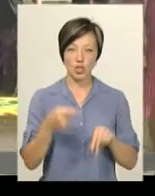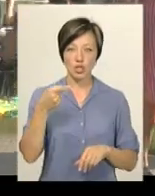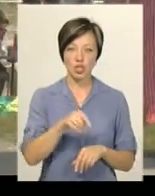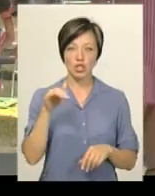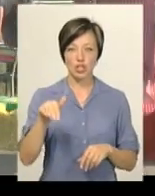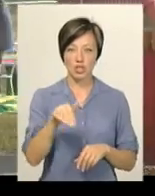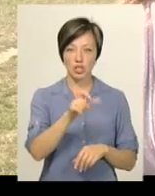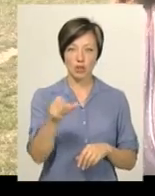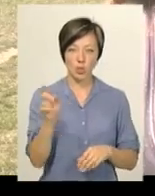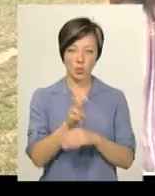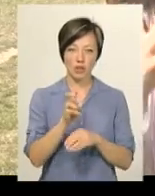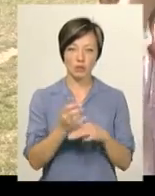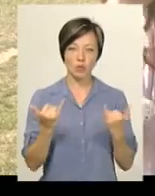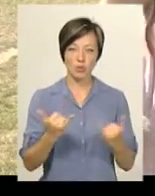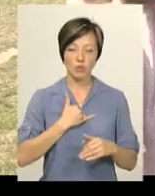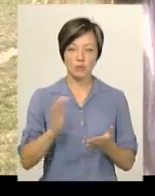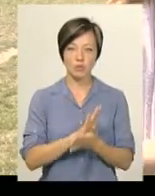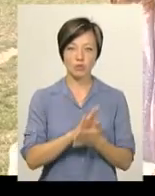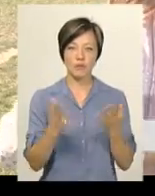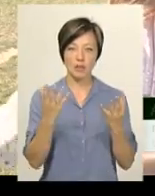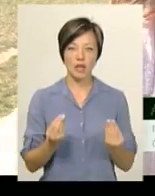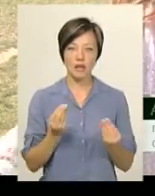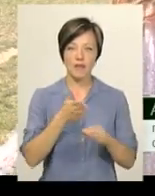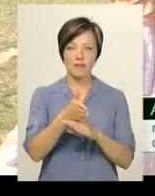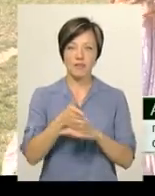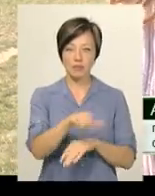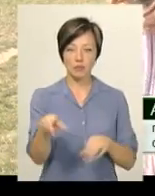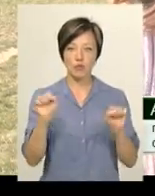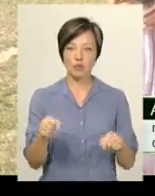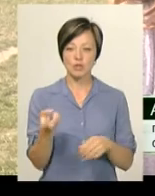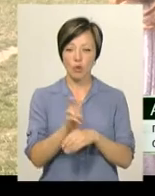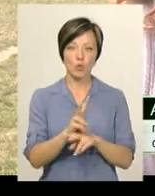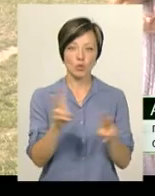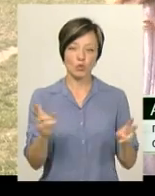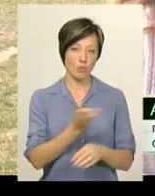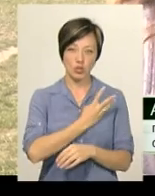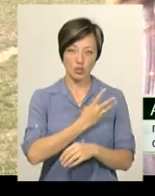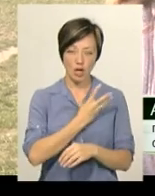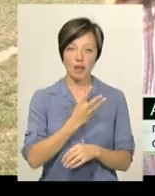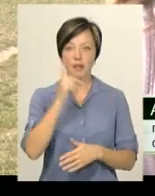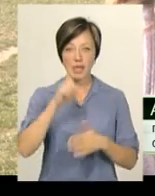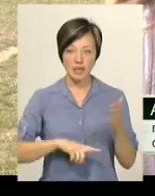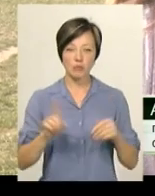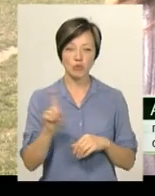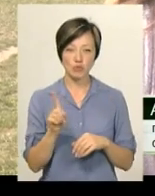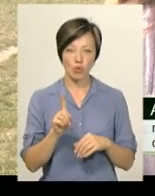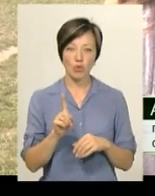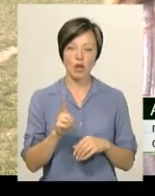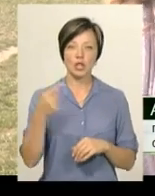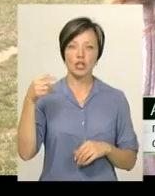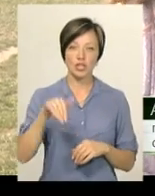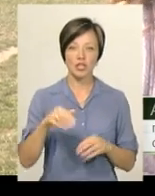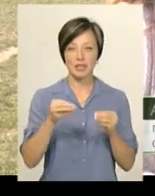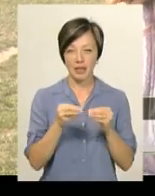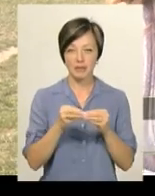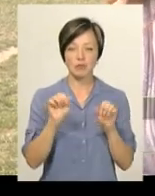тисячі відвідувачів. Сьогодні у нас безкоштовний день, тобто відвідувачі можуть заходити усі, хто має бажання. Надіємося, що хоча б на тисяч